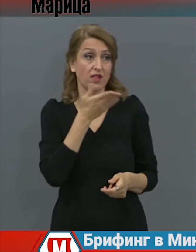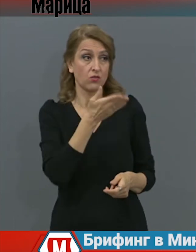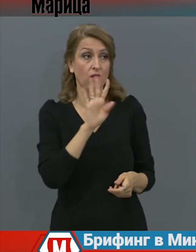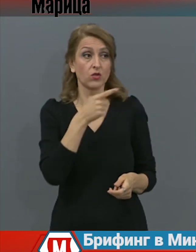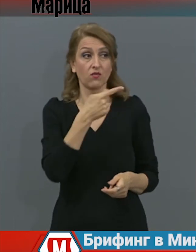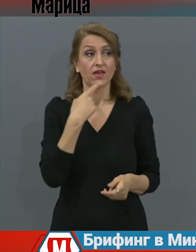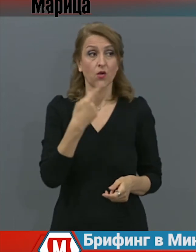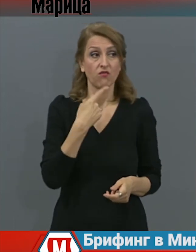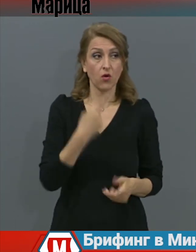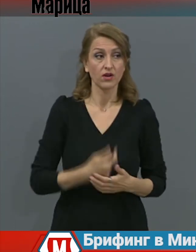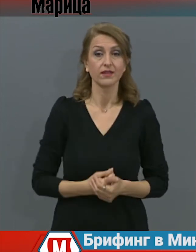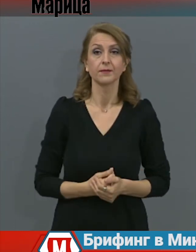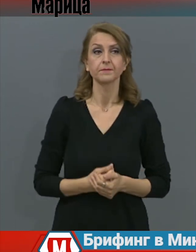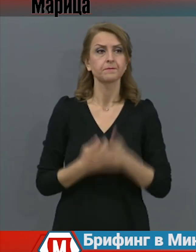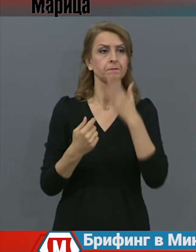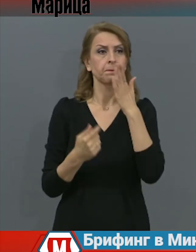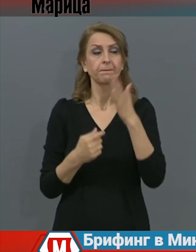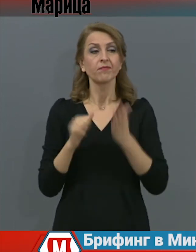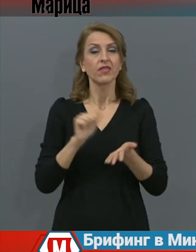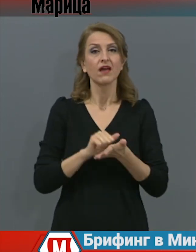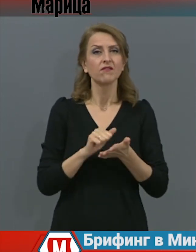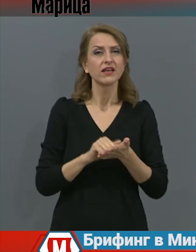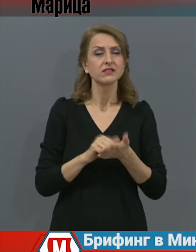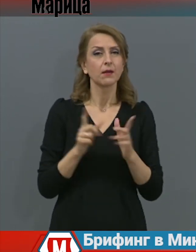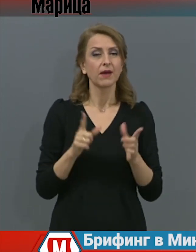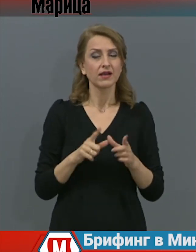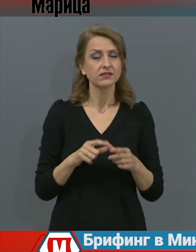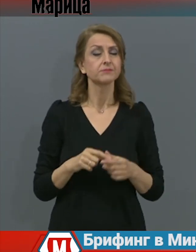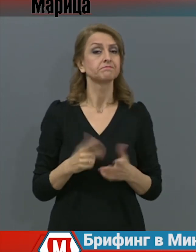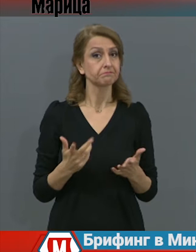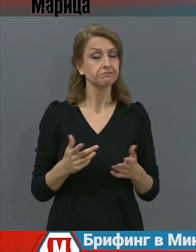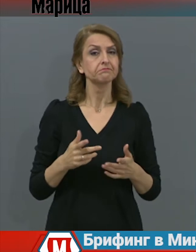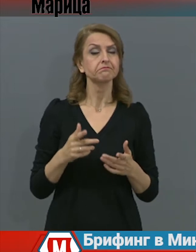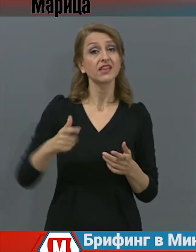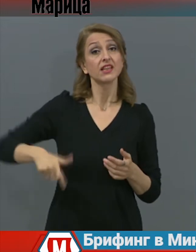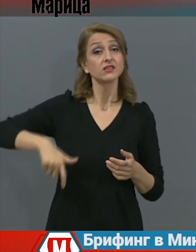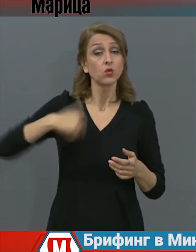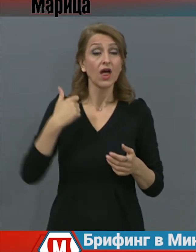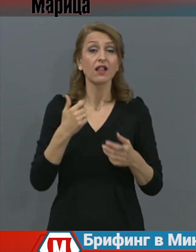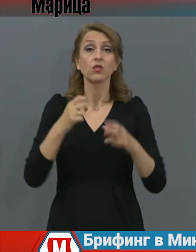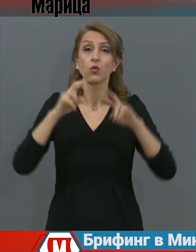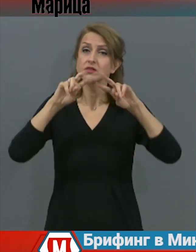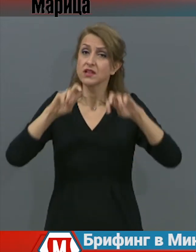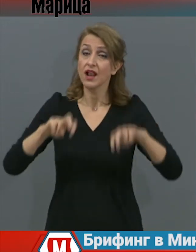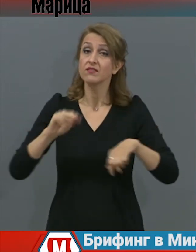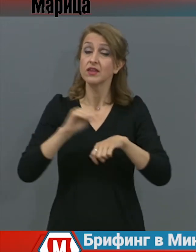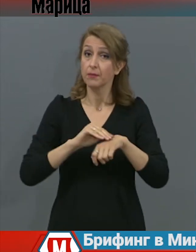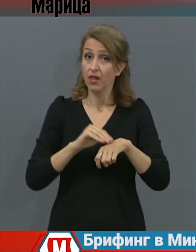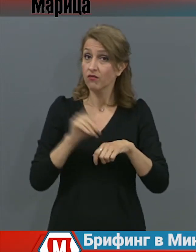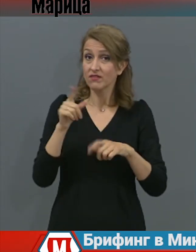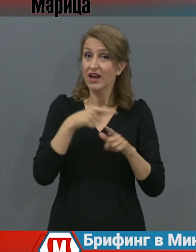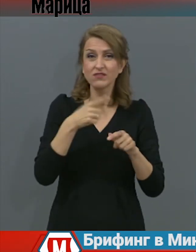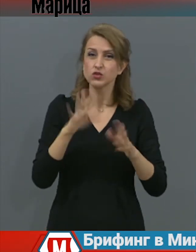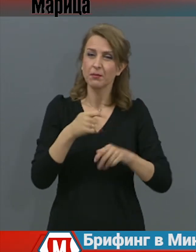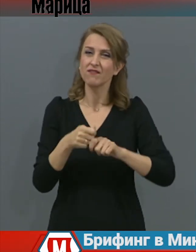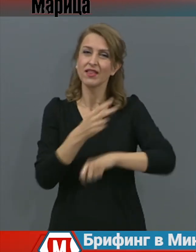Добро утро, отвесник Марица. По повод национално-представително изследване в Плоди, в което започва, да уточним първо кога започва